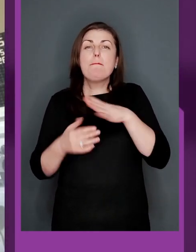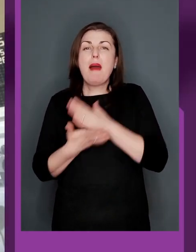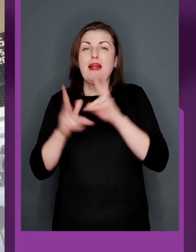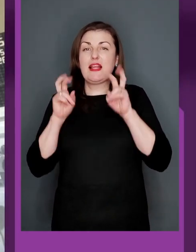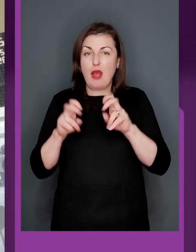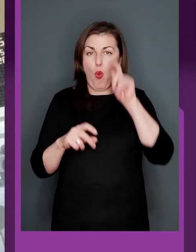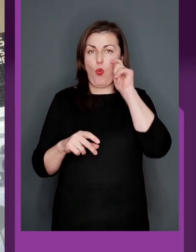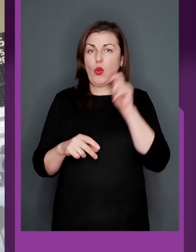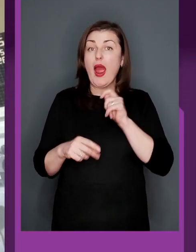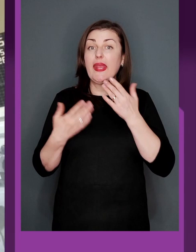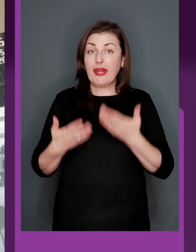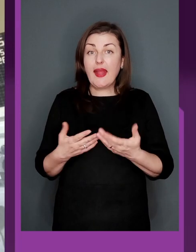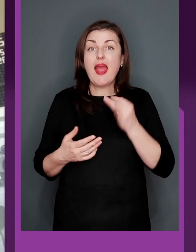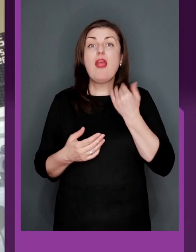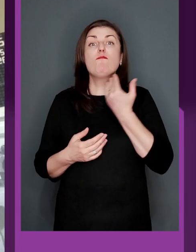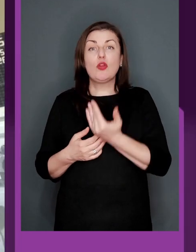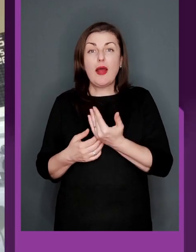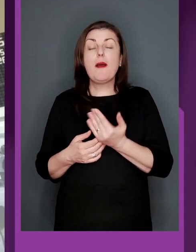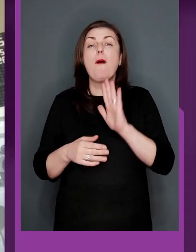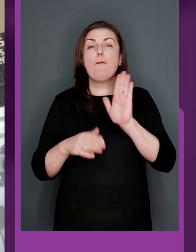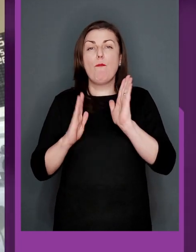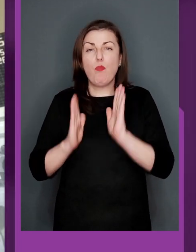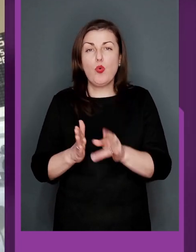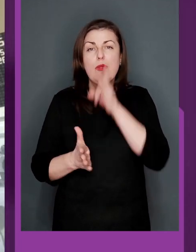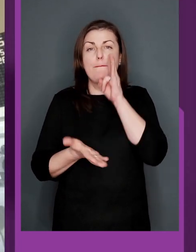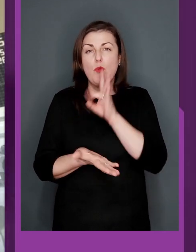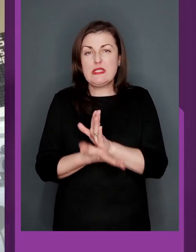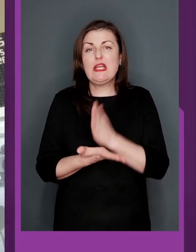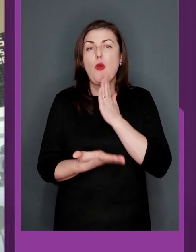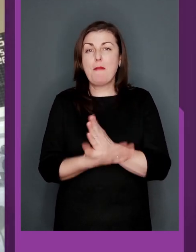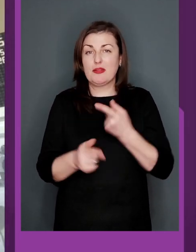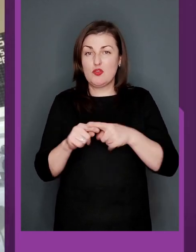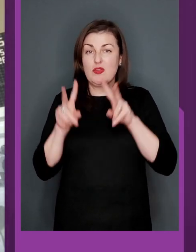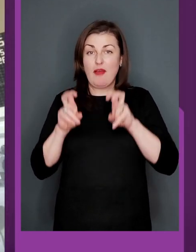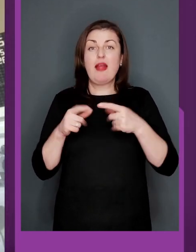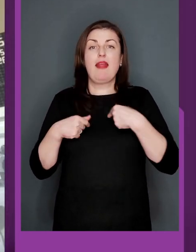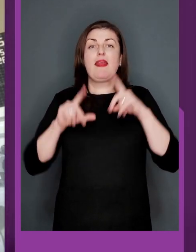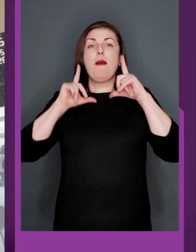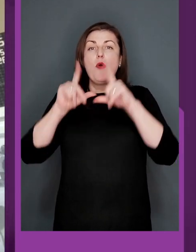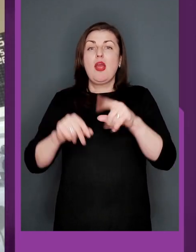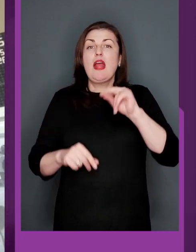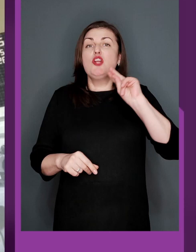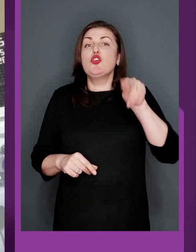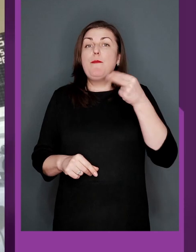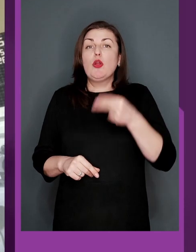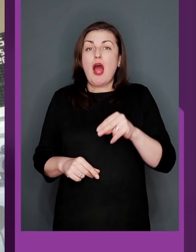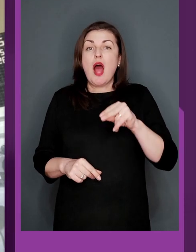має назву «Україна» і вона буде постійно мати цю назву. Так, я поїхав на Чемпіонат